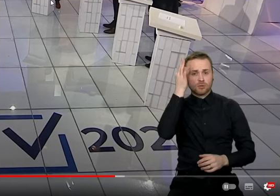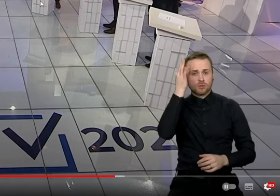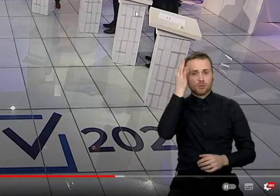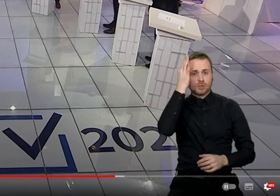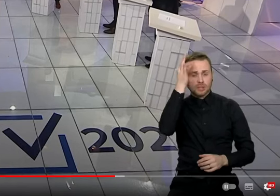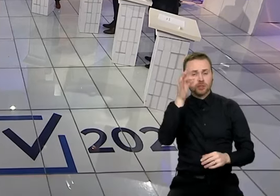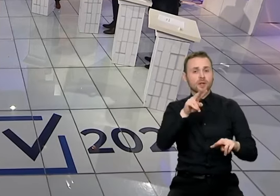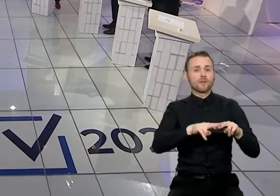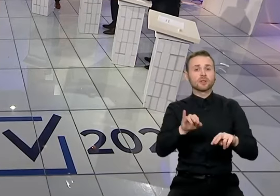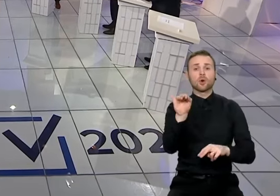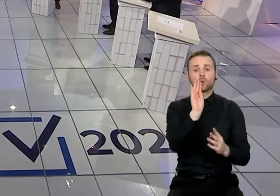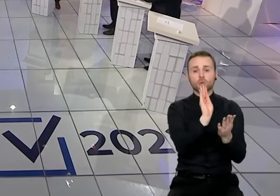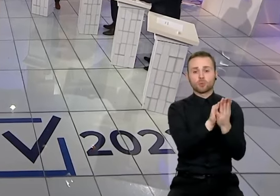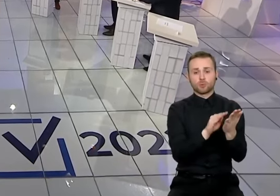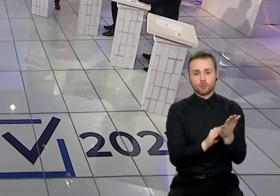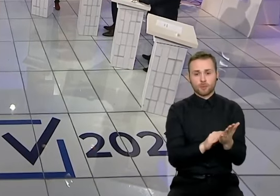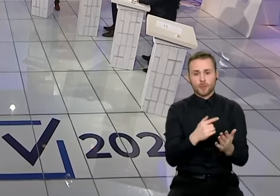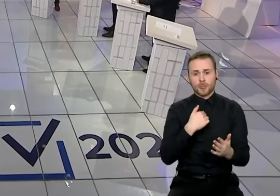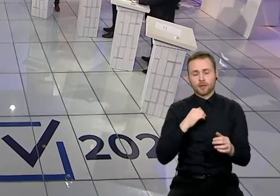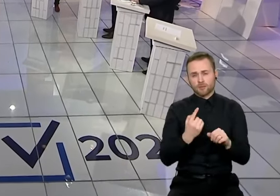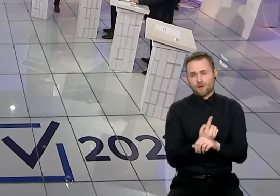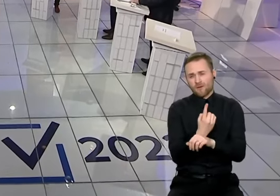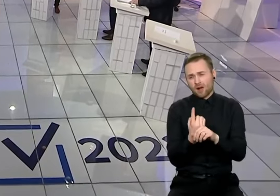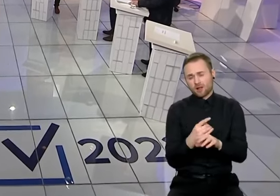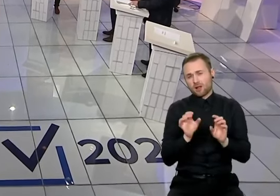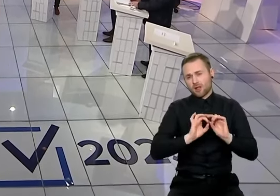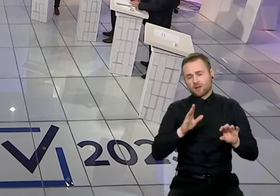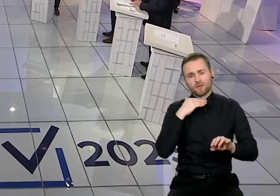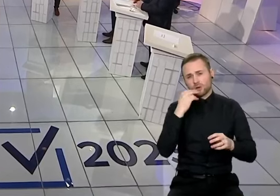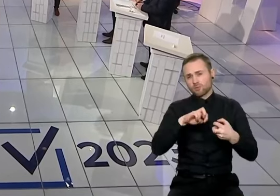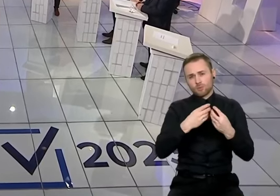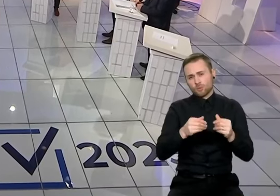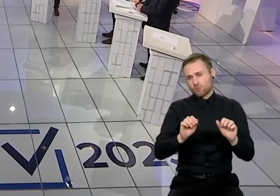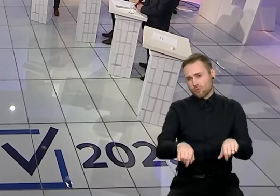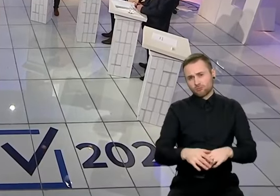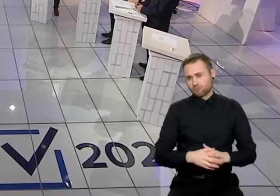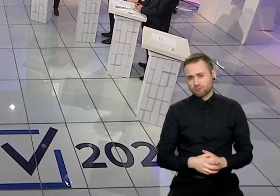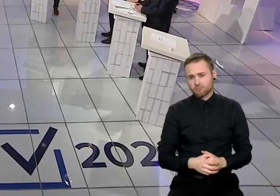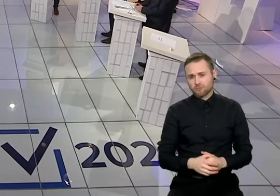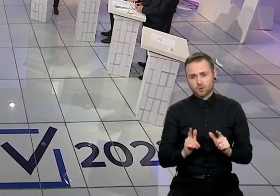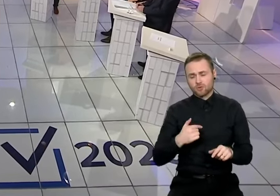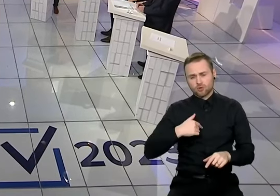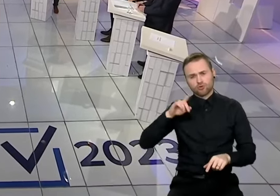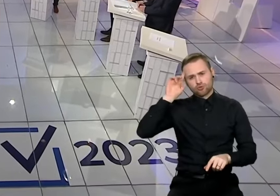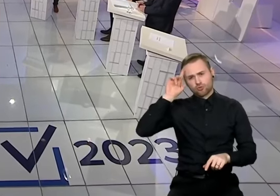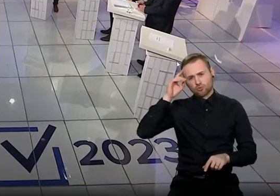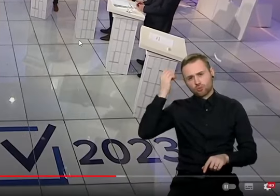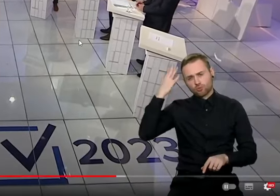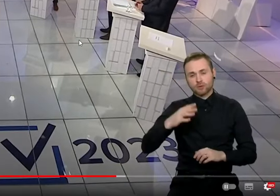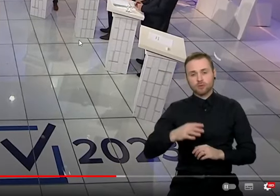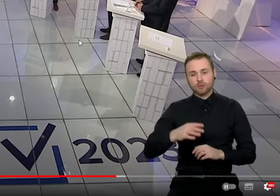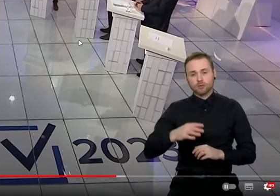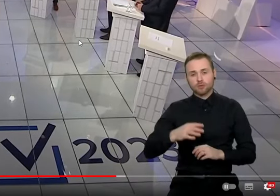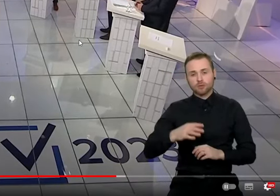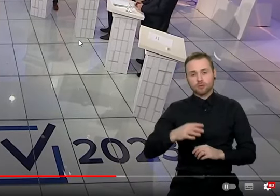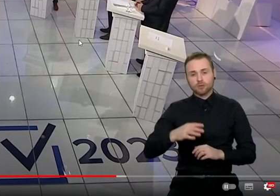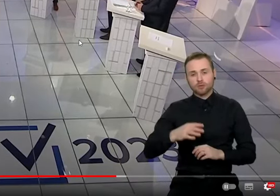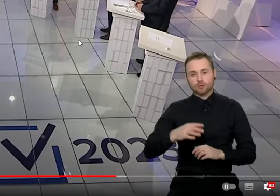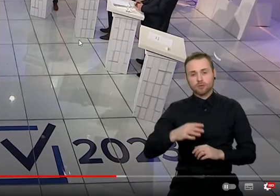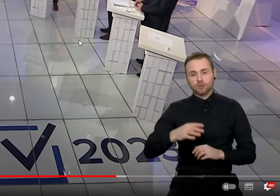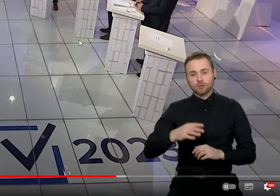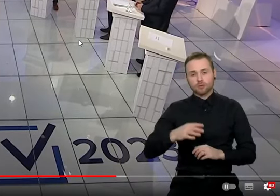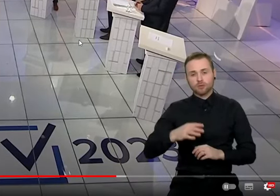Ok, sure. Galėčiau kokią valandėlę ir būtų viskas parkoj. Ačiū. Ačiū ir užminutę toliau Ramojis Grinskas.